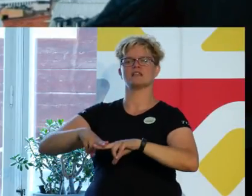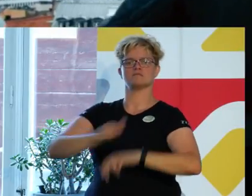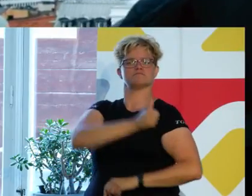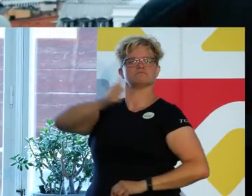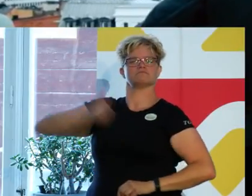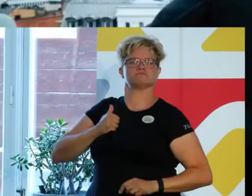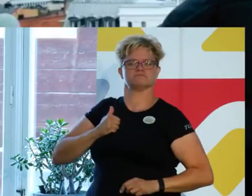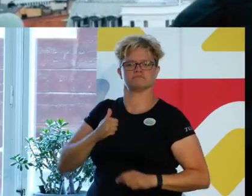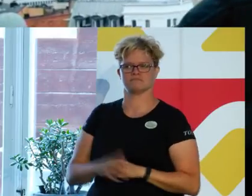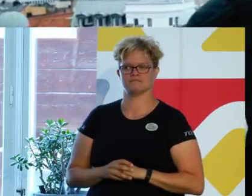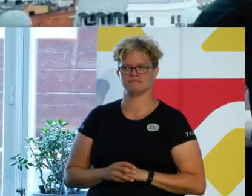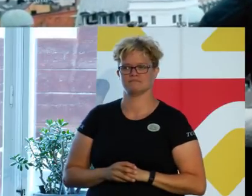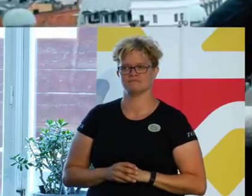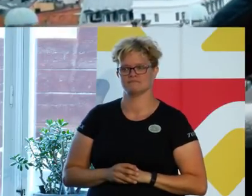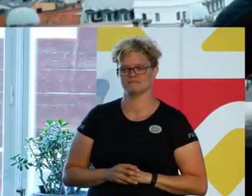makt.